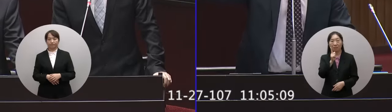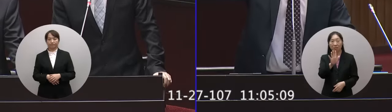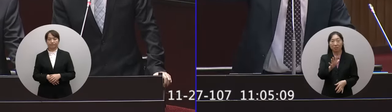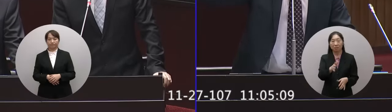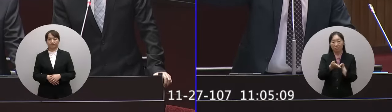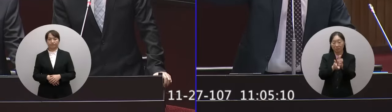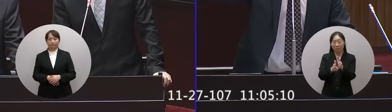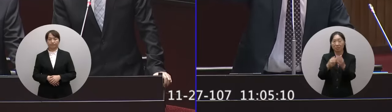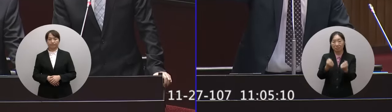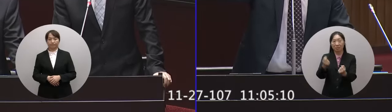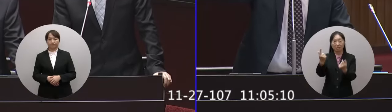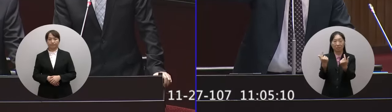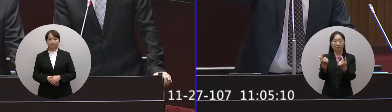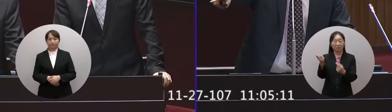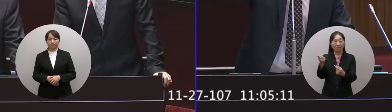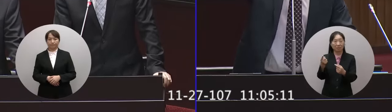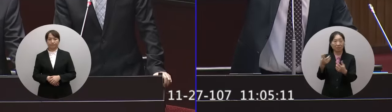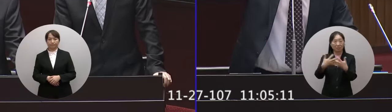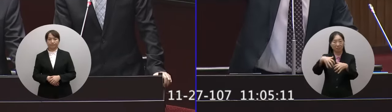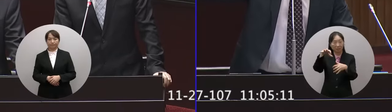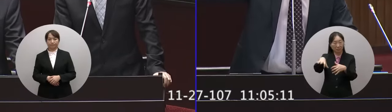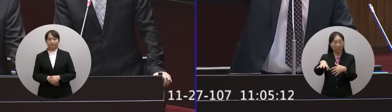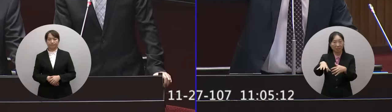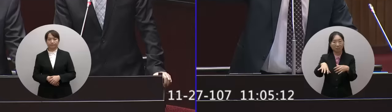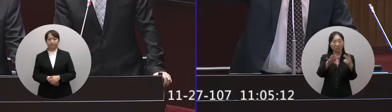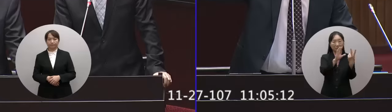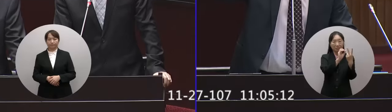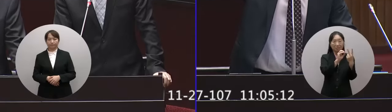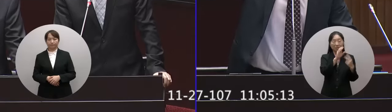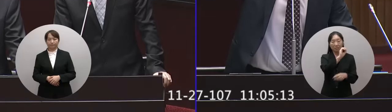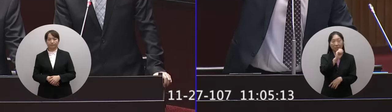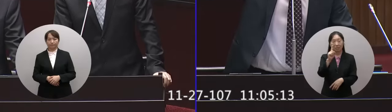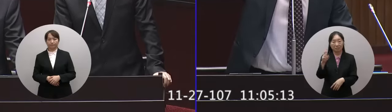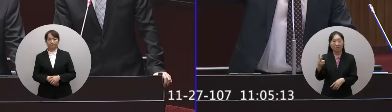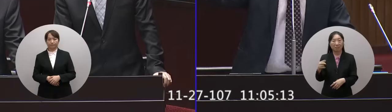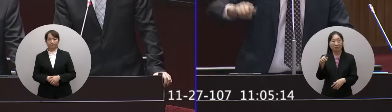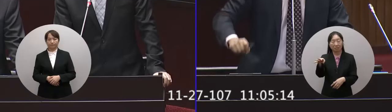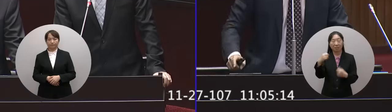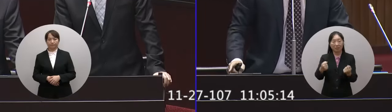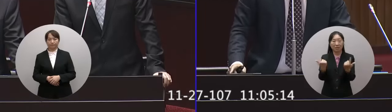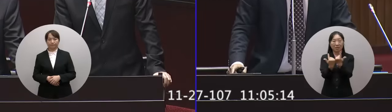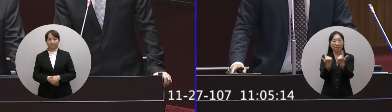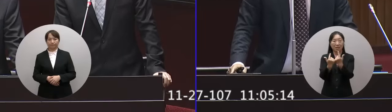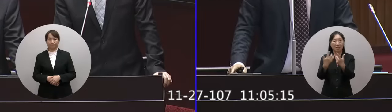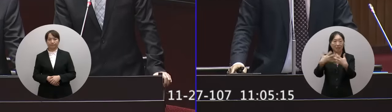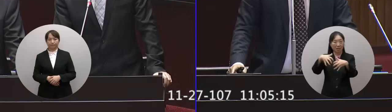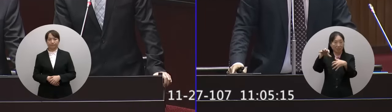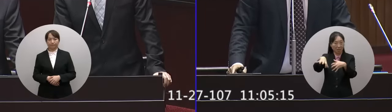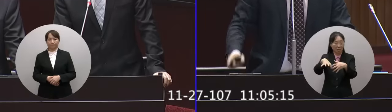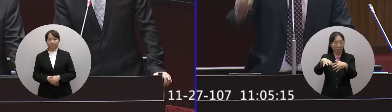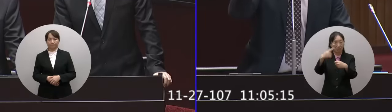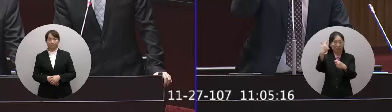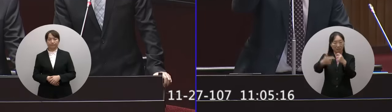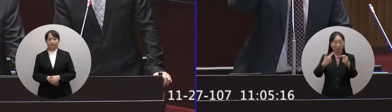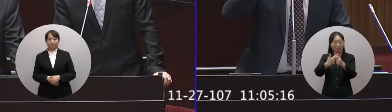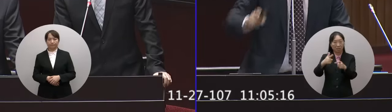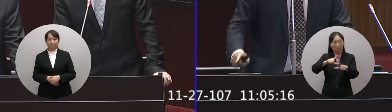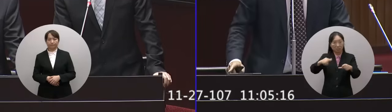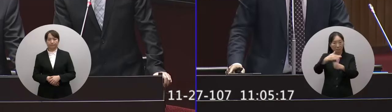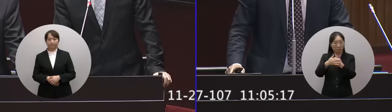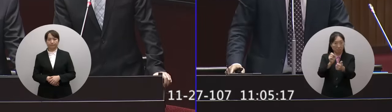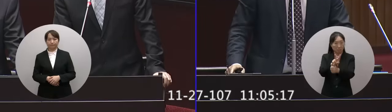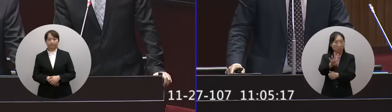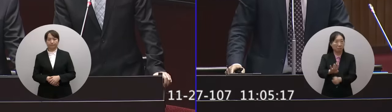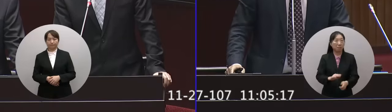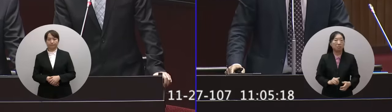文下一個